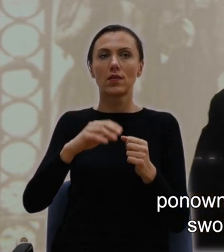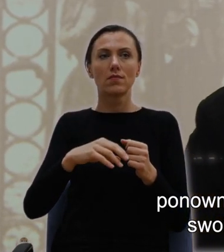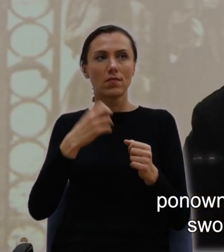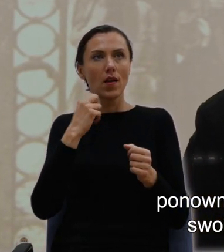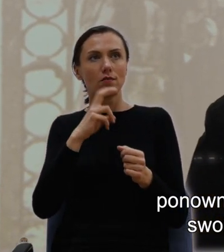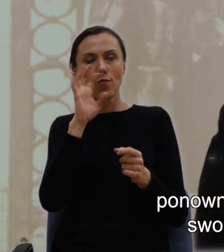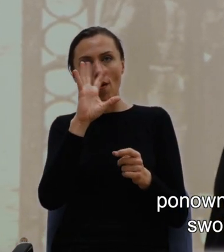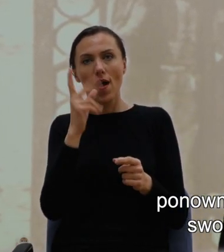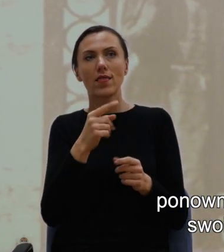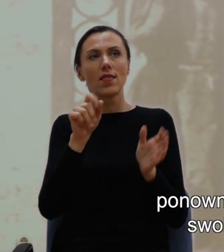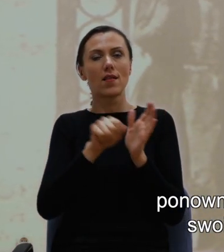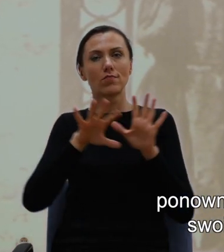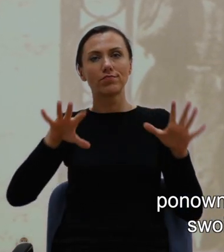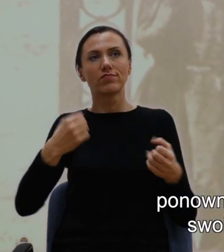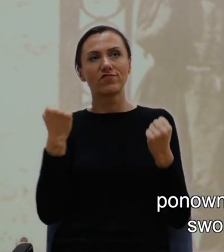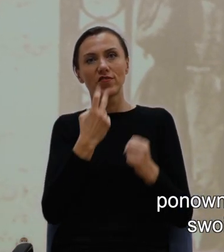południa,